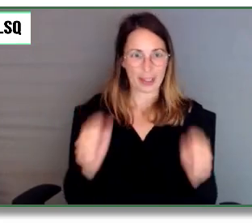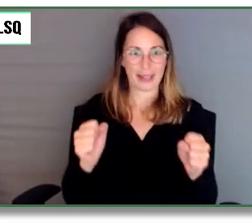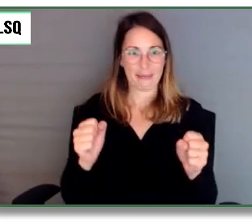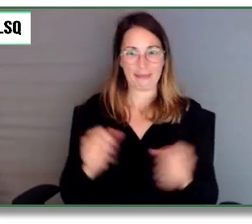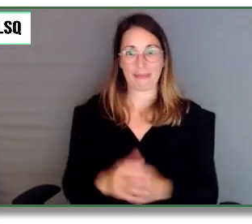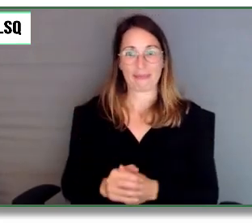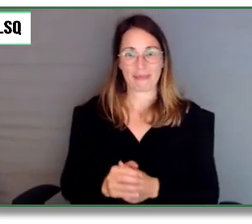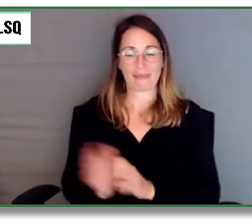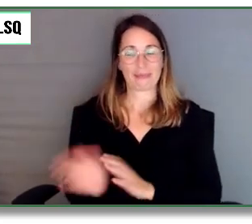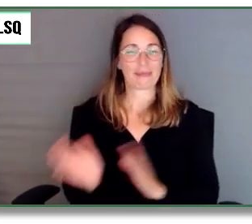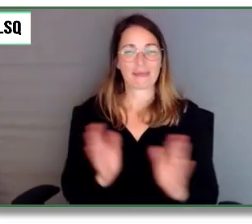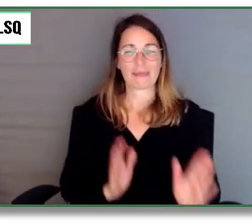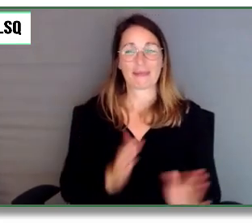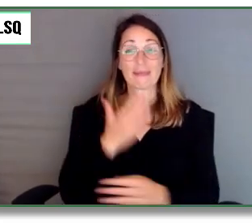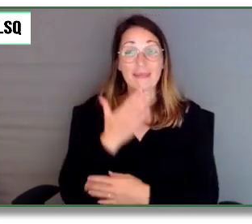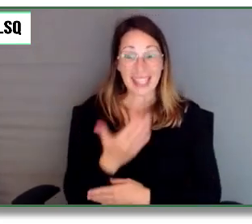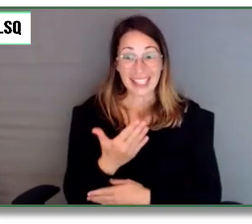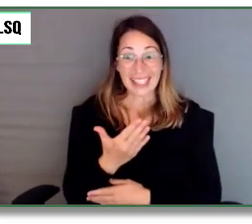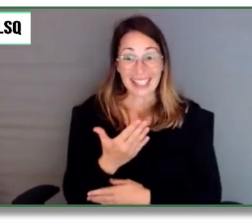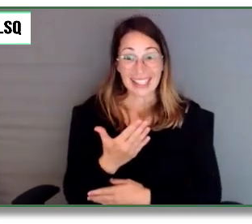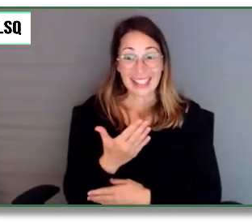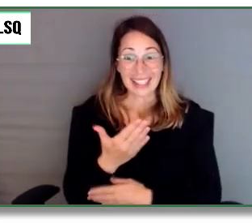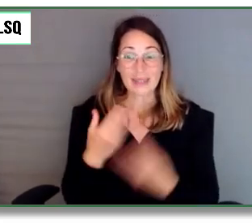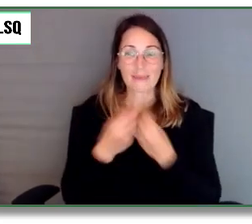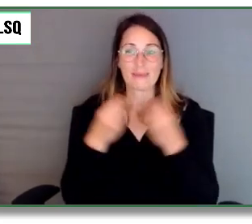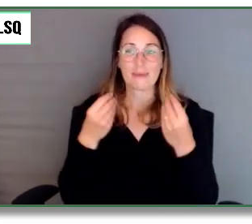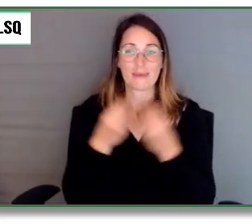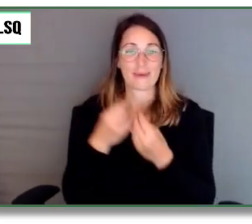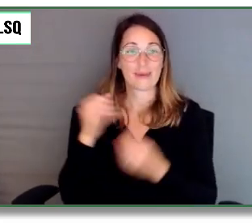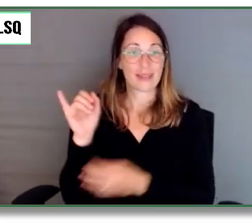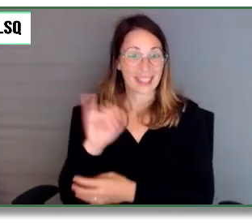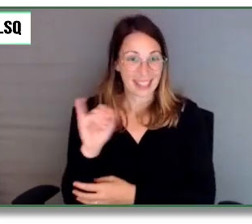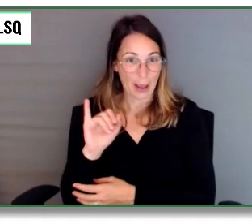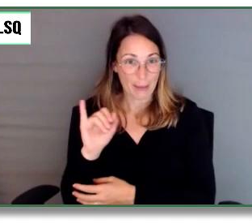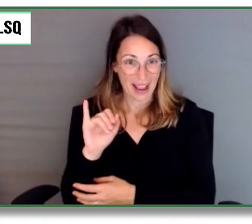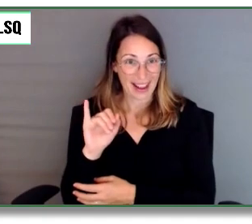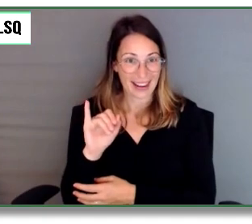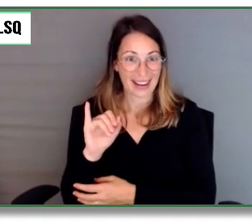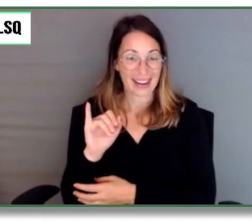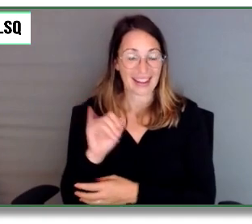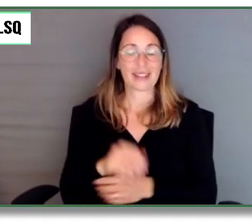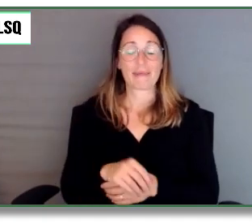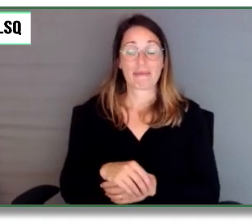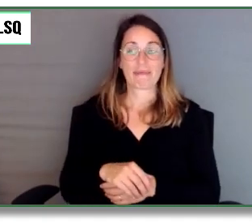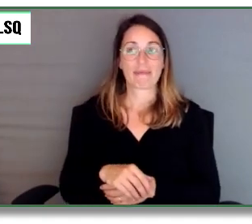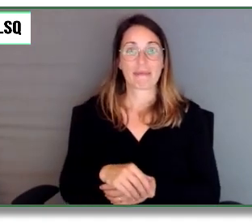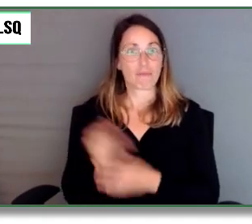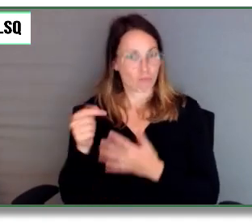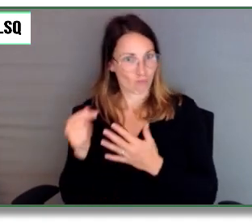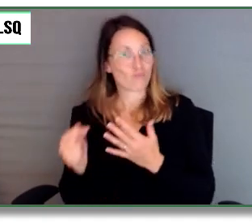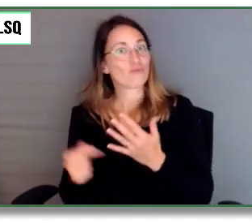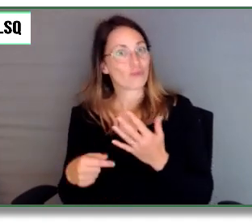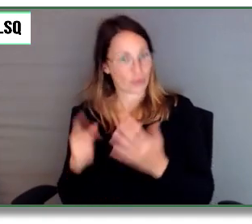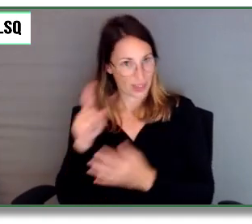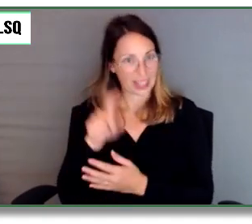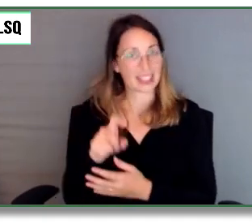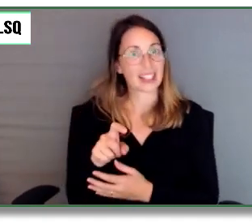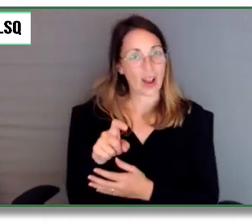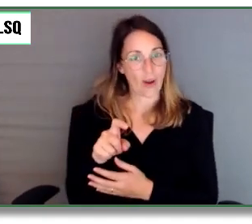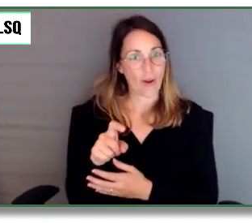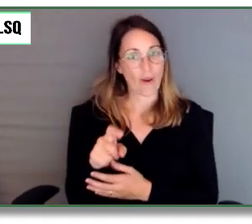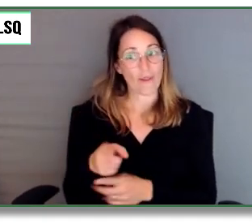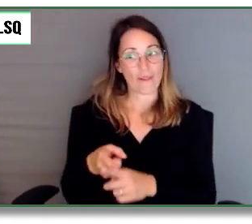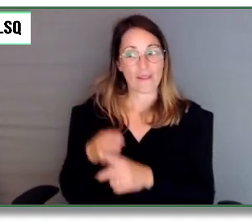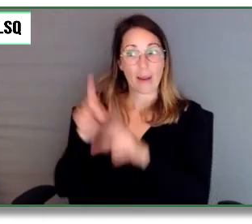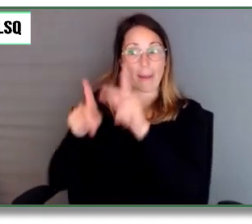Isabelle. Merci, Isabelle. Nous avons quelques questions de la part de notre auditoire.